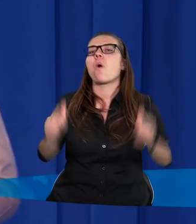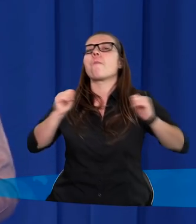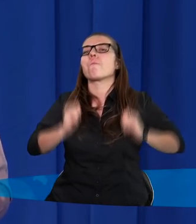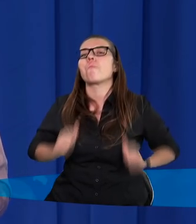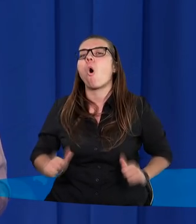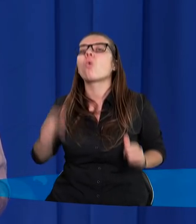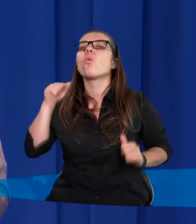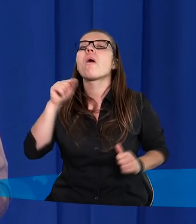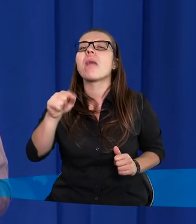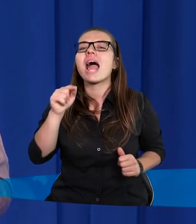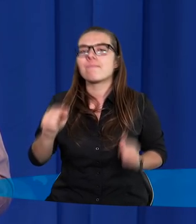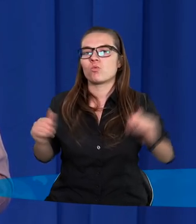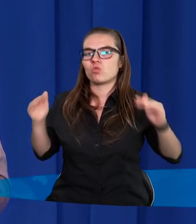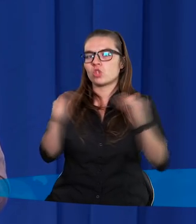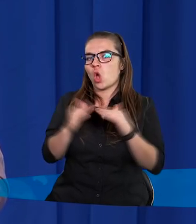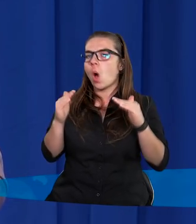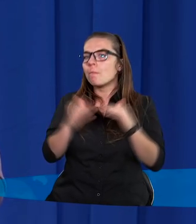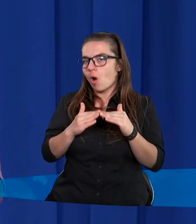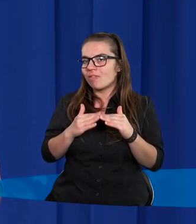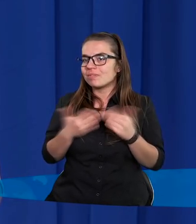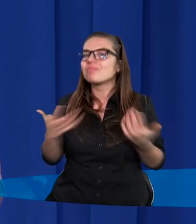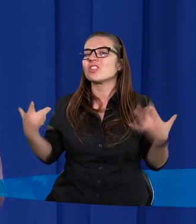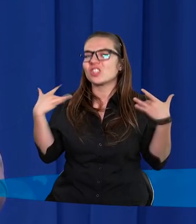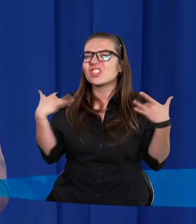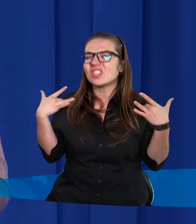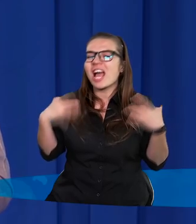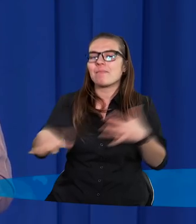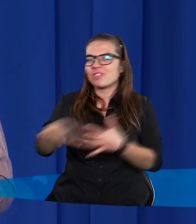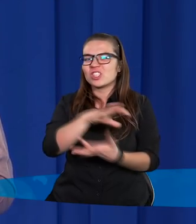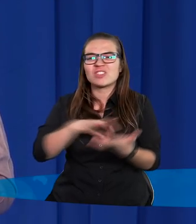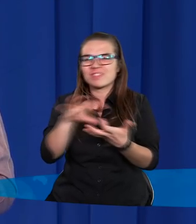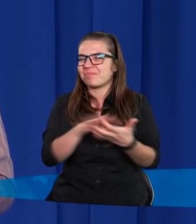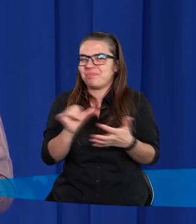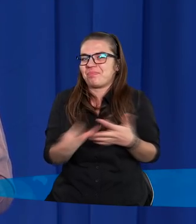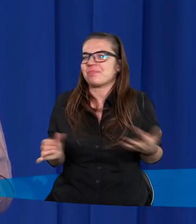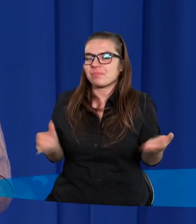pokój temu domowi. Zatem żyjemy w świecie, gdzie dużo jest